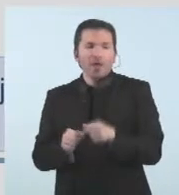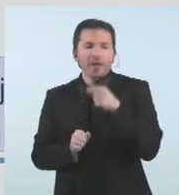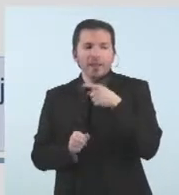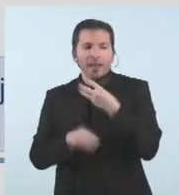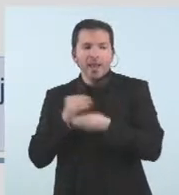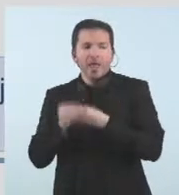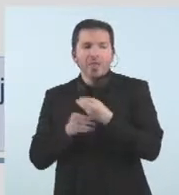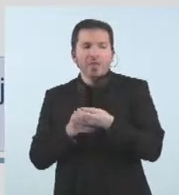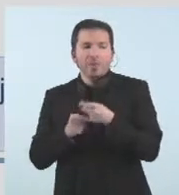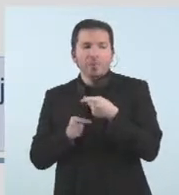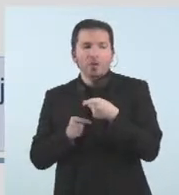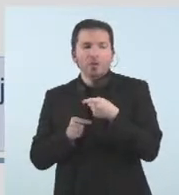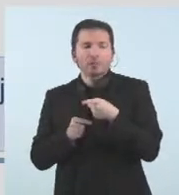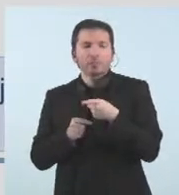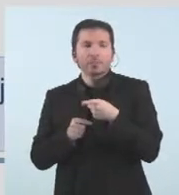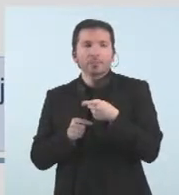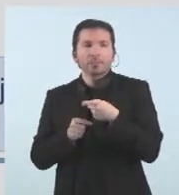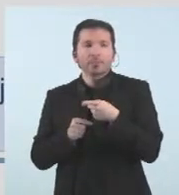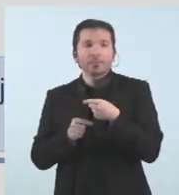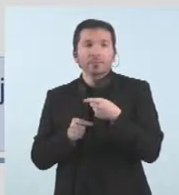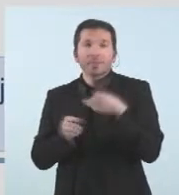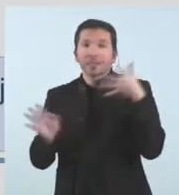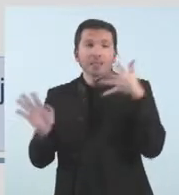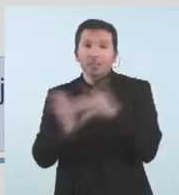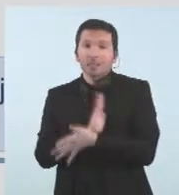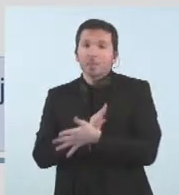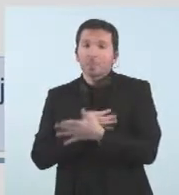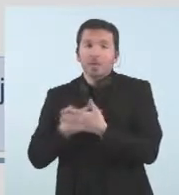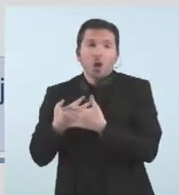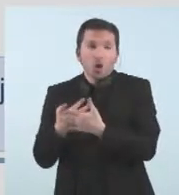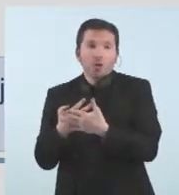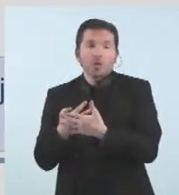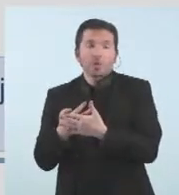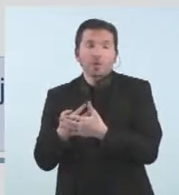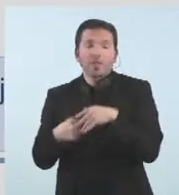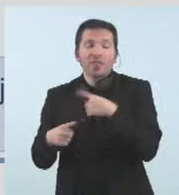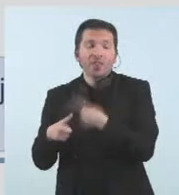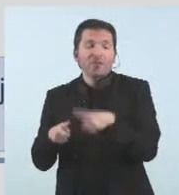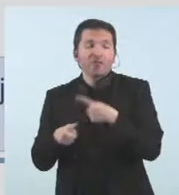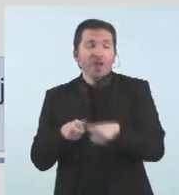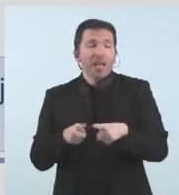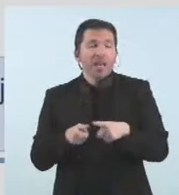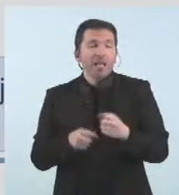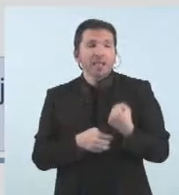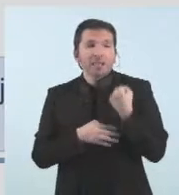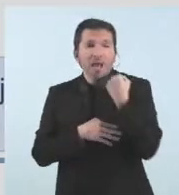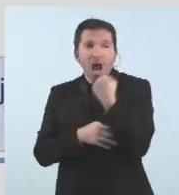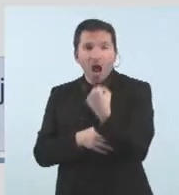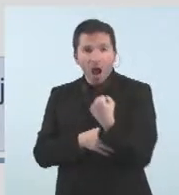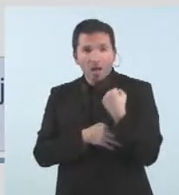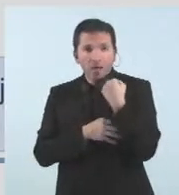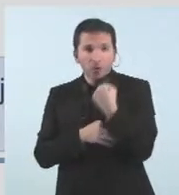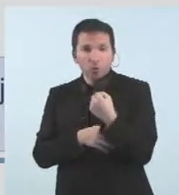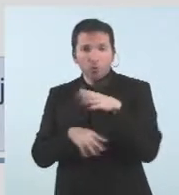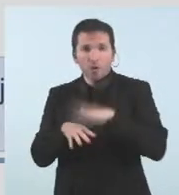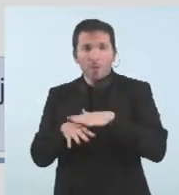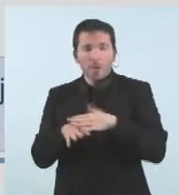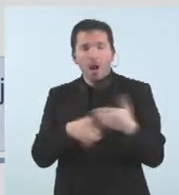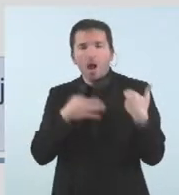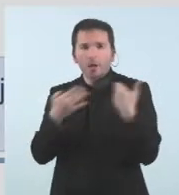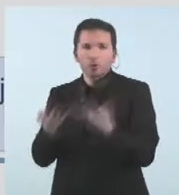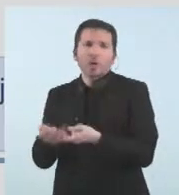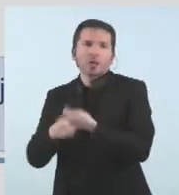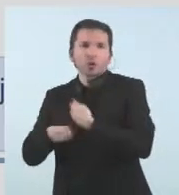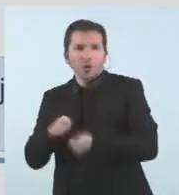d'enguany sempre la voluntat d'impulsar les diverses línies d'ajut que donen resposta a les diferents associacions entitats